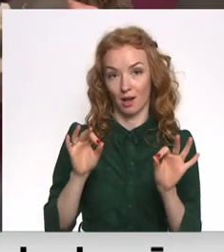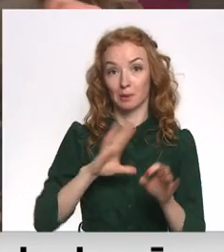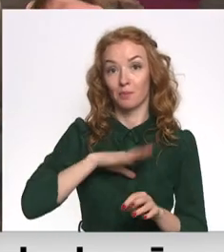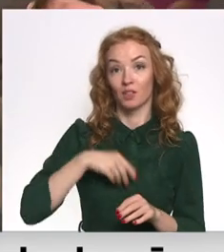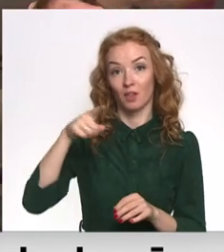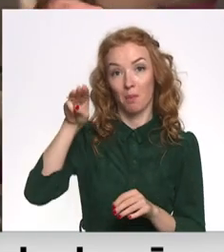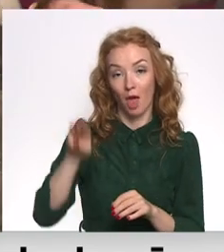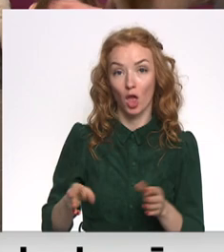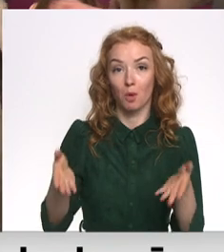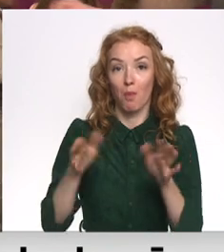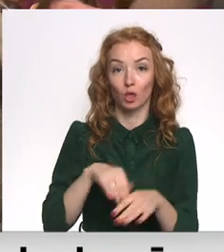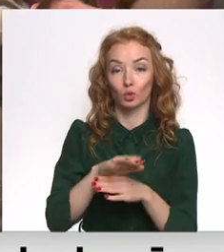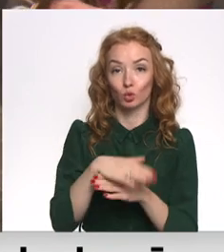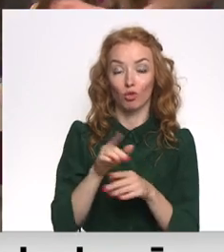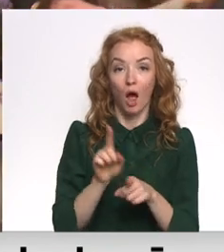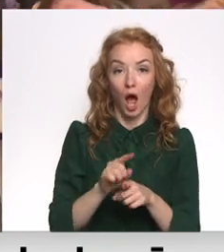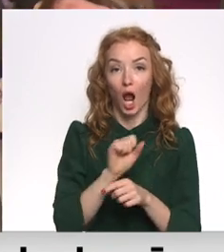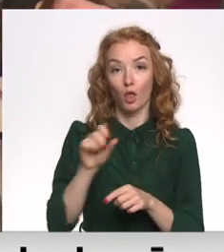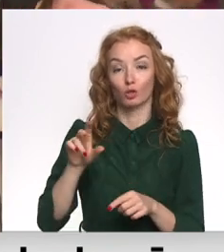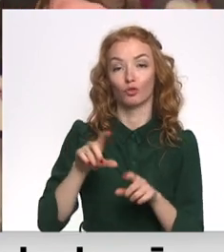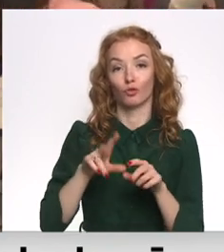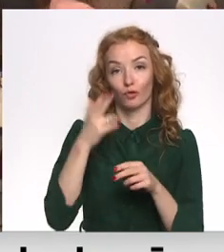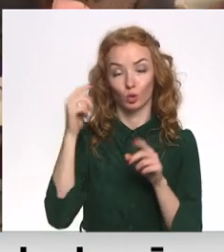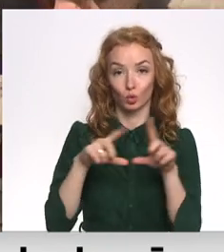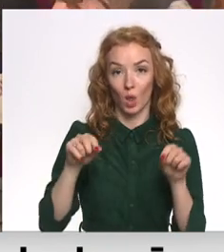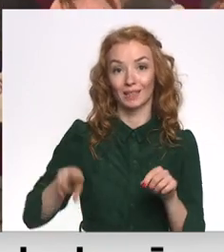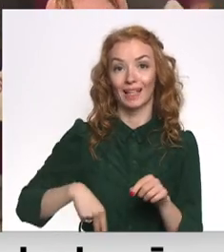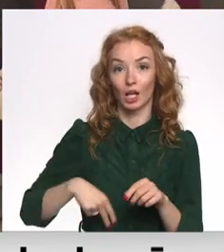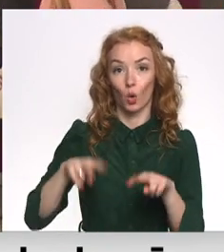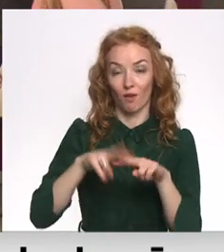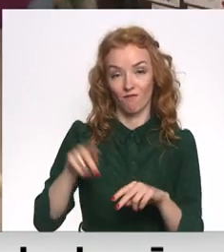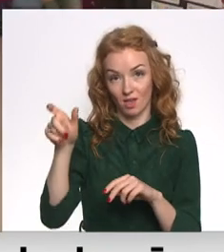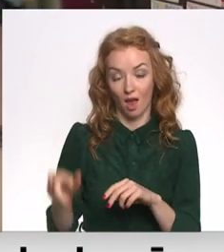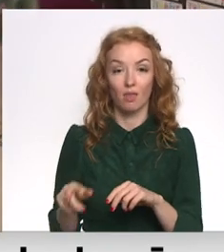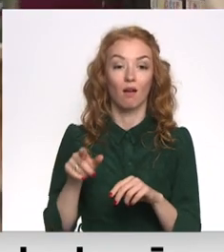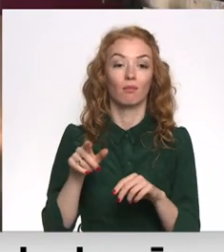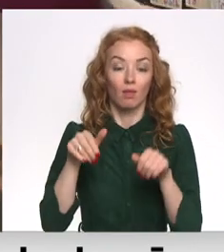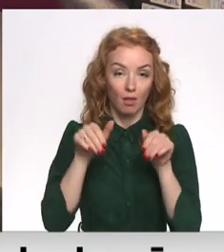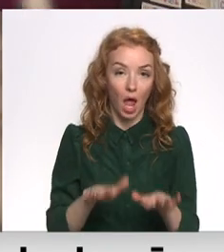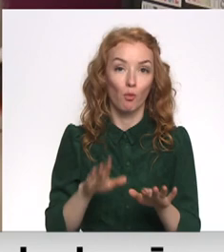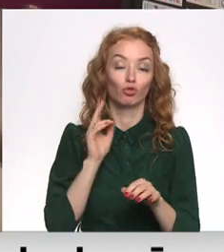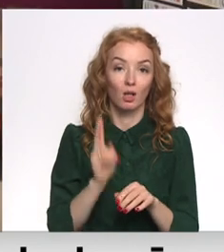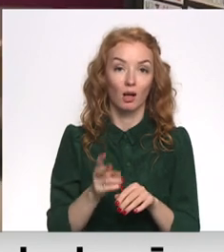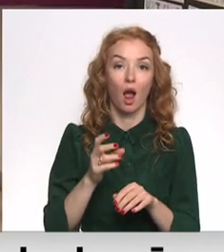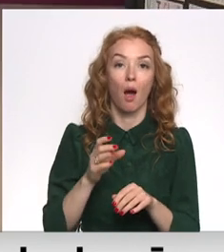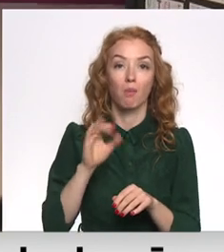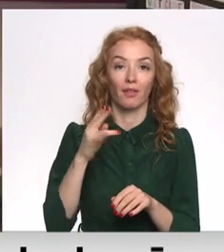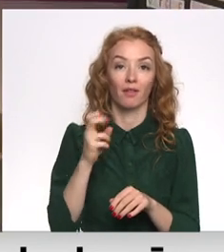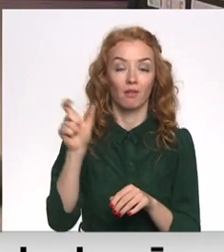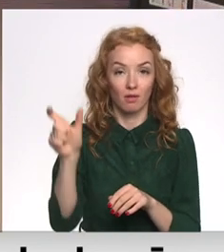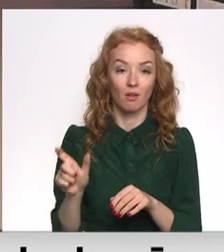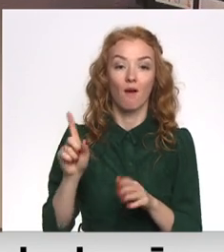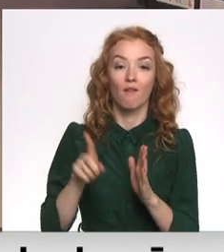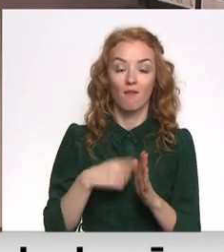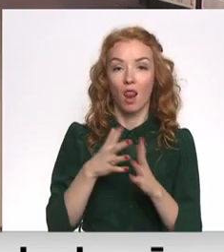mēneša tukša paliks arī ātežu vidusskolas direktoru vieta, jo iedzīvotāji lēmoši, ka pieredzējušies direktors Česlaus Baķņa vēl